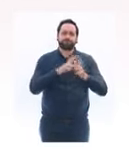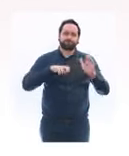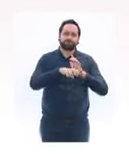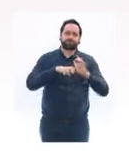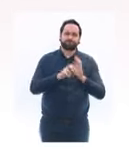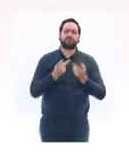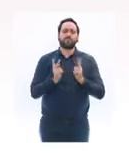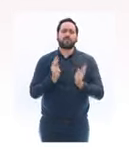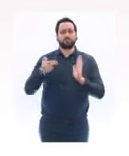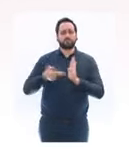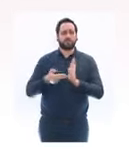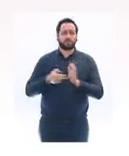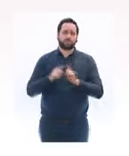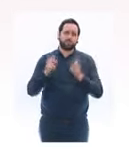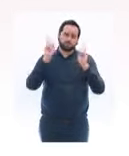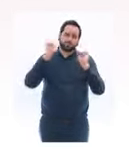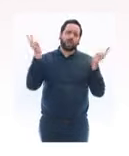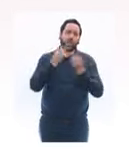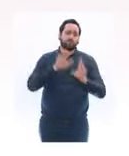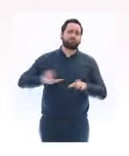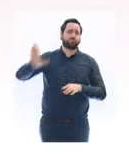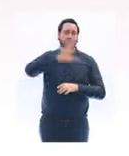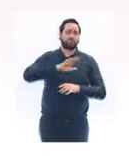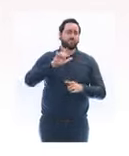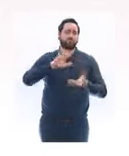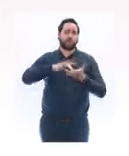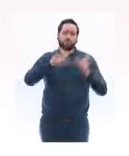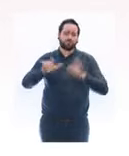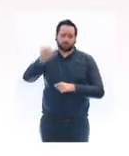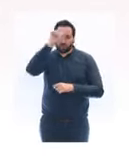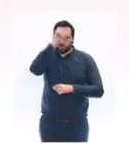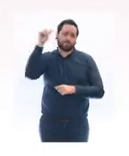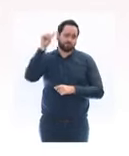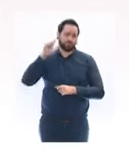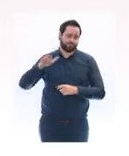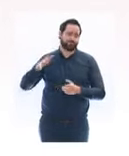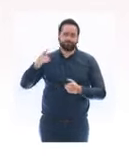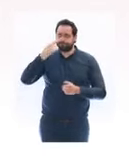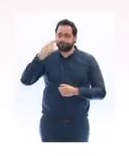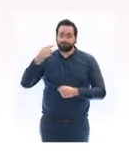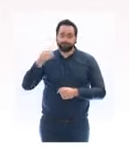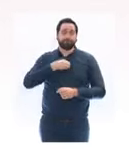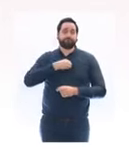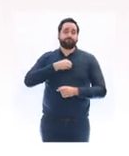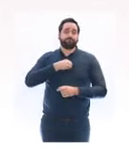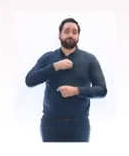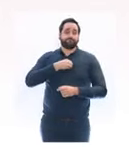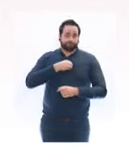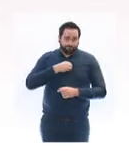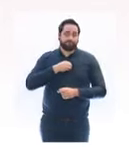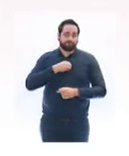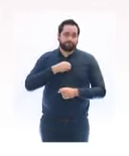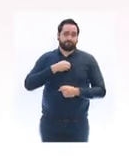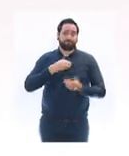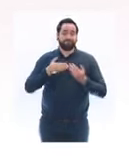mais aussi plus largement à tous les catholiques qui ont été frappés en plein cœur, à quelques jours